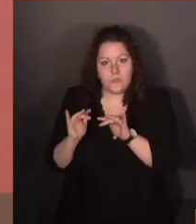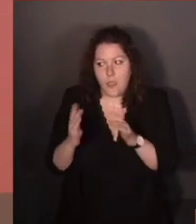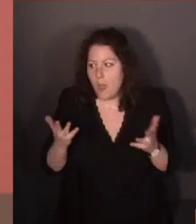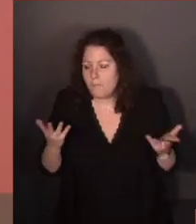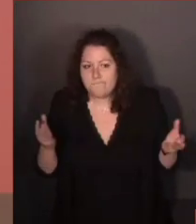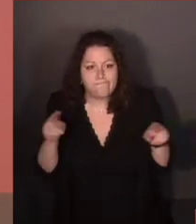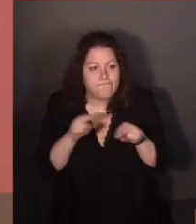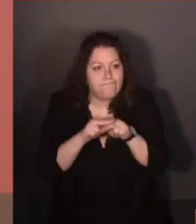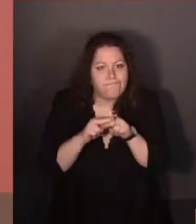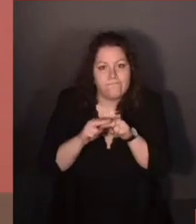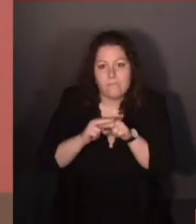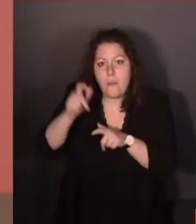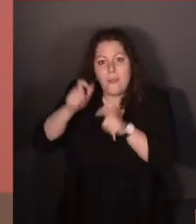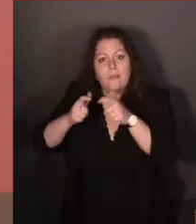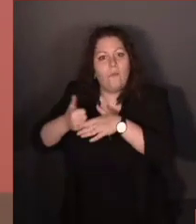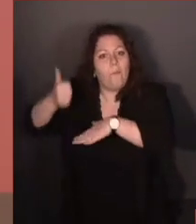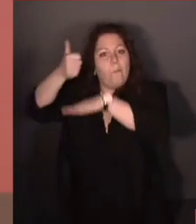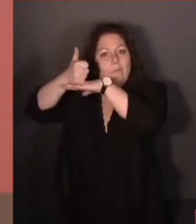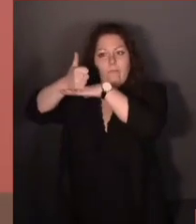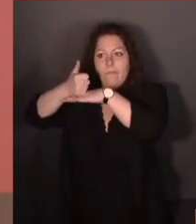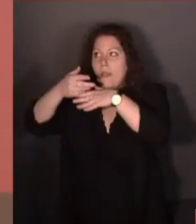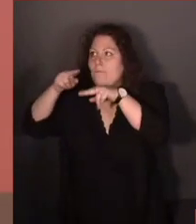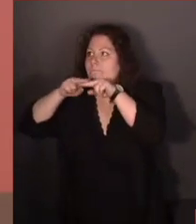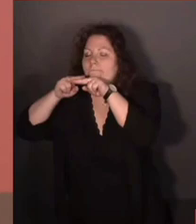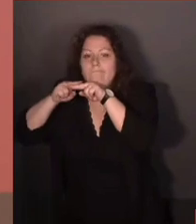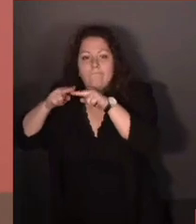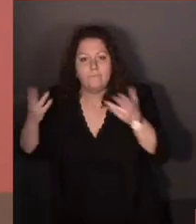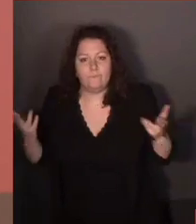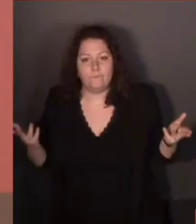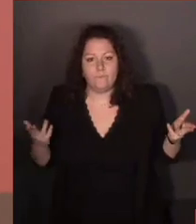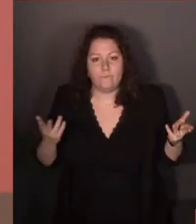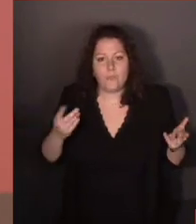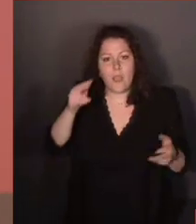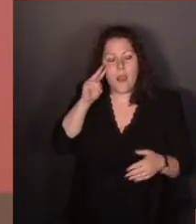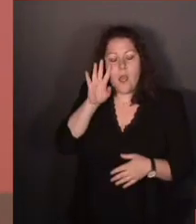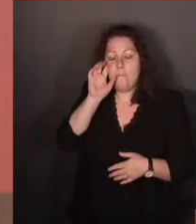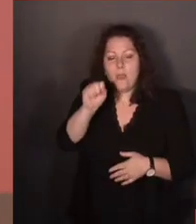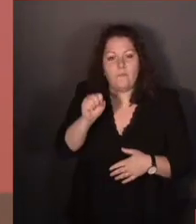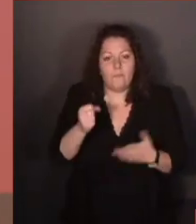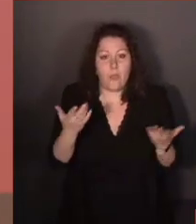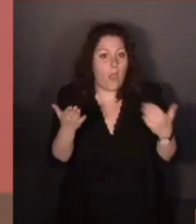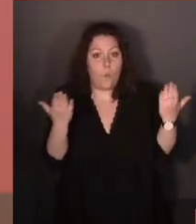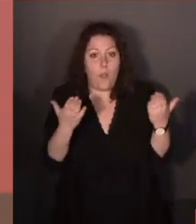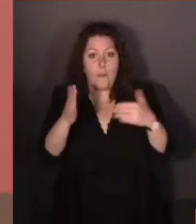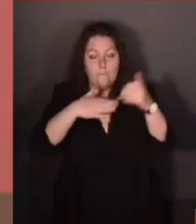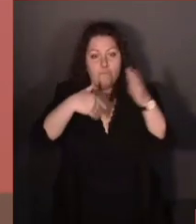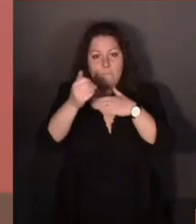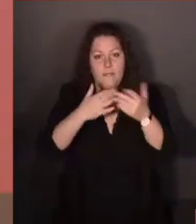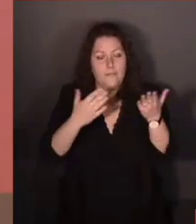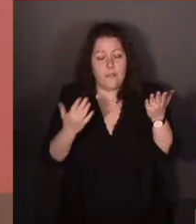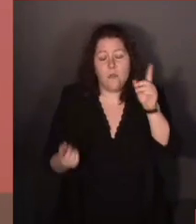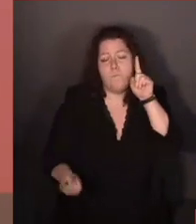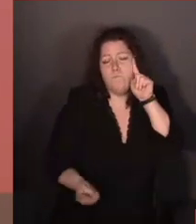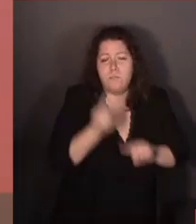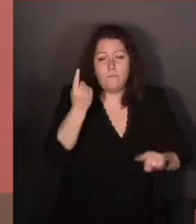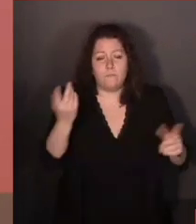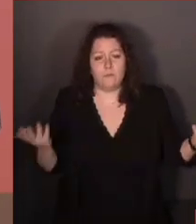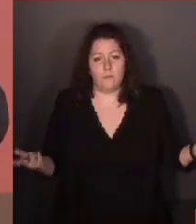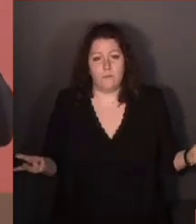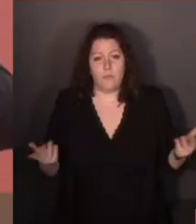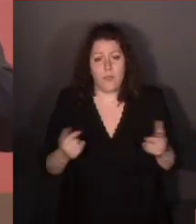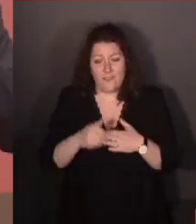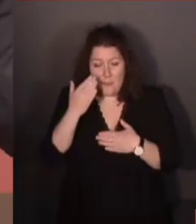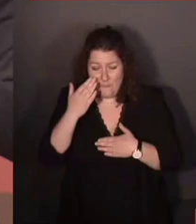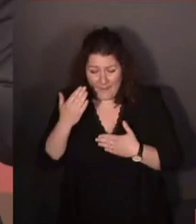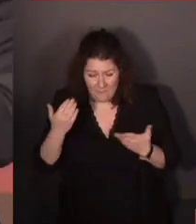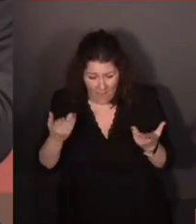personne pour bosser là-haut, et on a découvert ce qu'on appelait chez nous les métiers essentiels. C'est-à-dire tous ces métiers sans qui notre économie